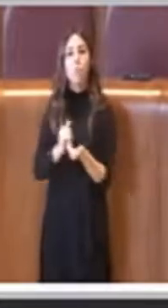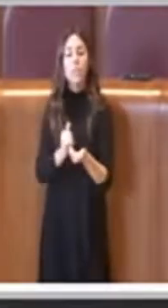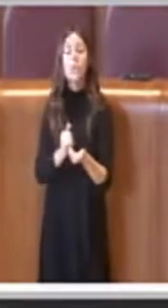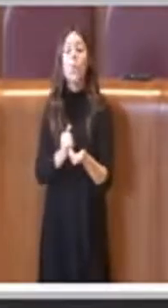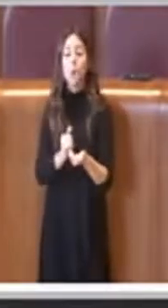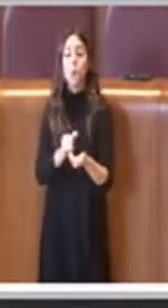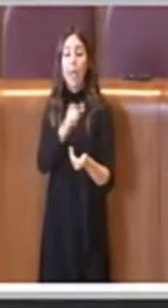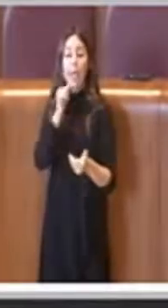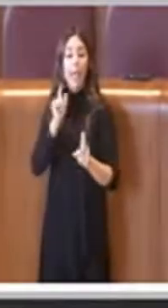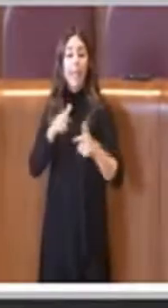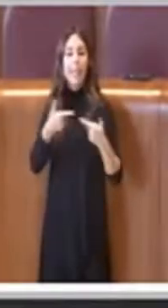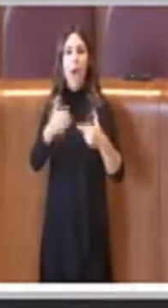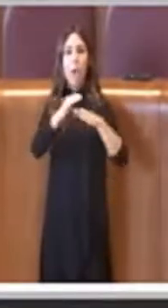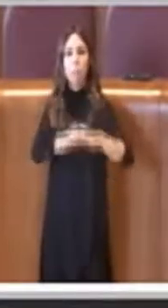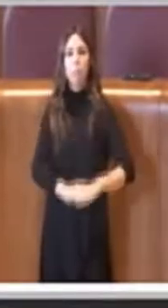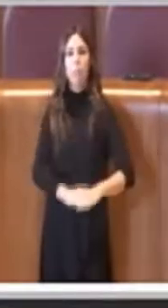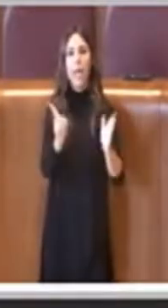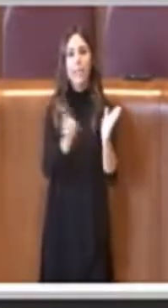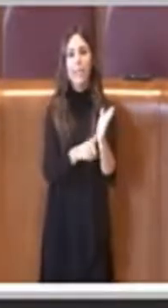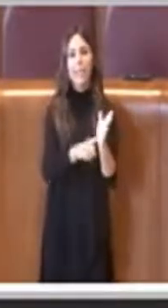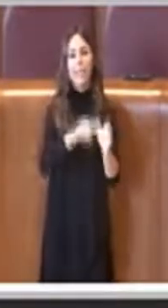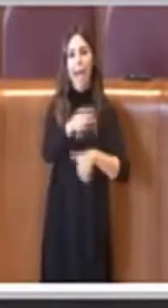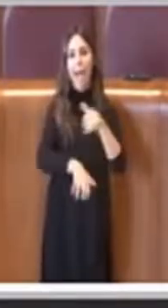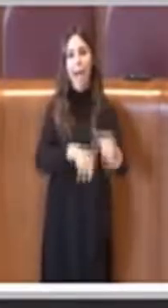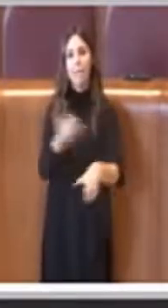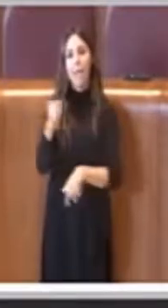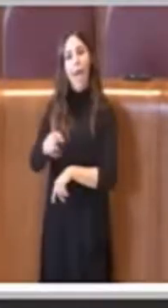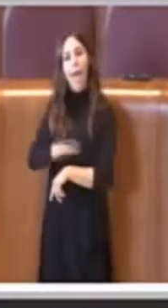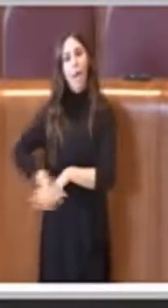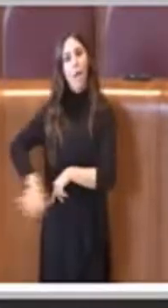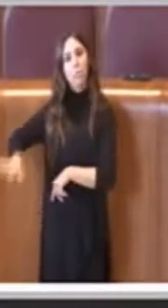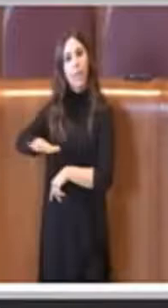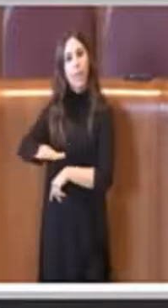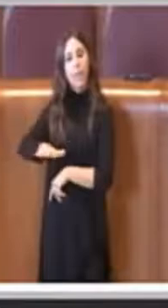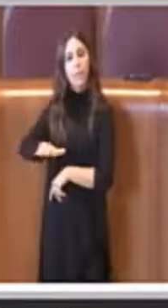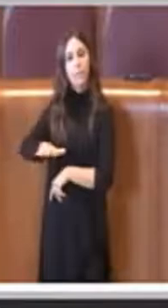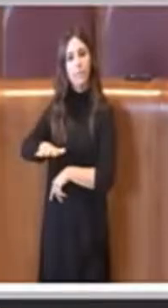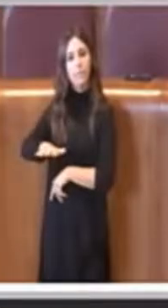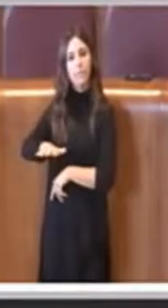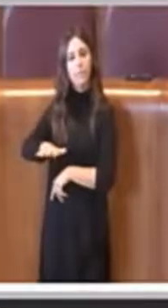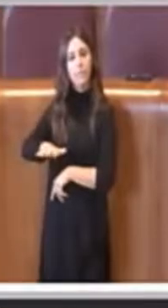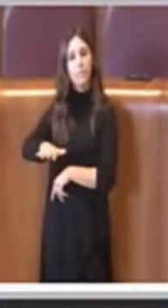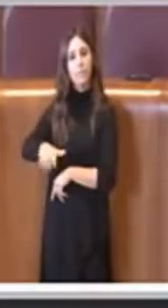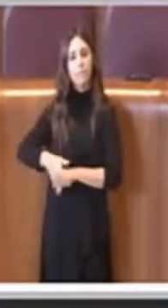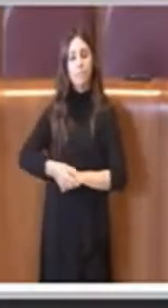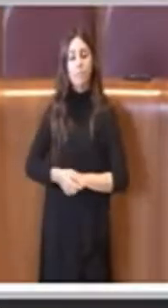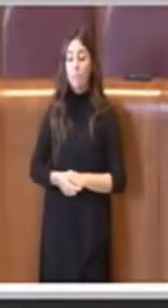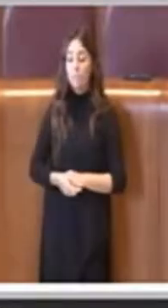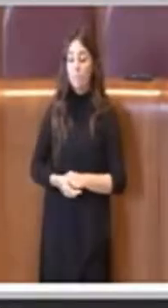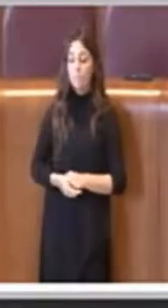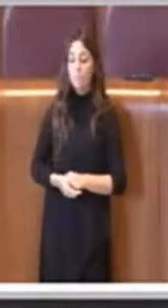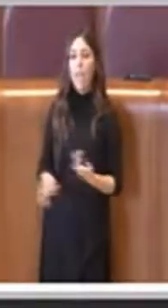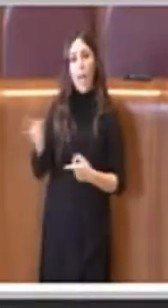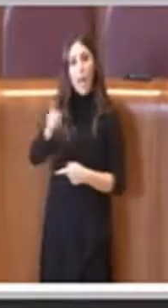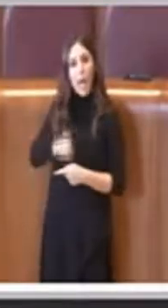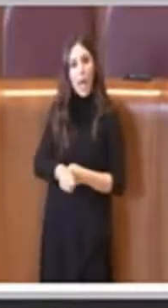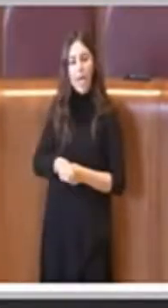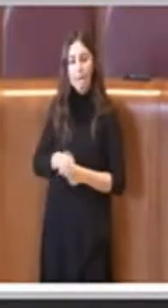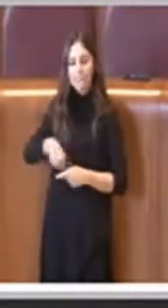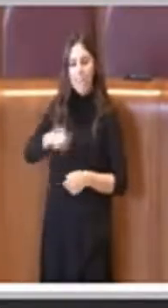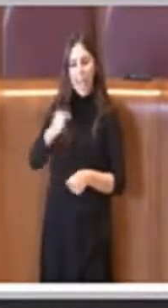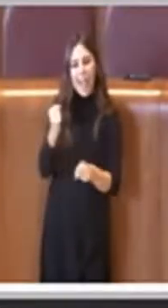'ambiente. Abbiamo, oltre questo, stiamo lavorando anche ad un